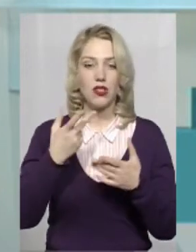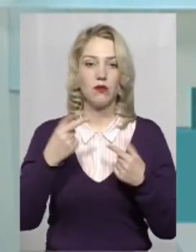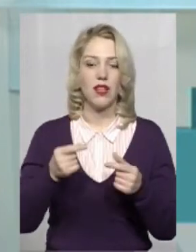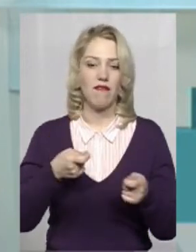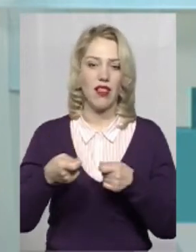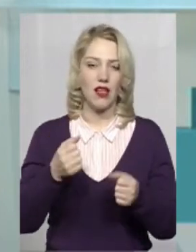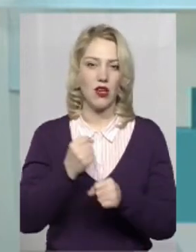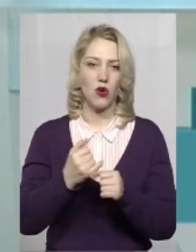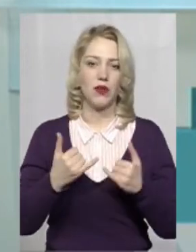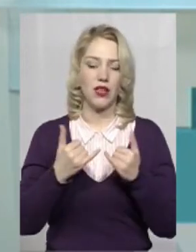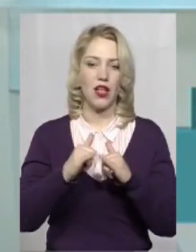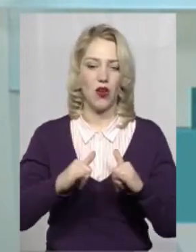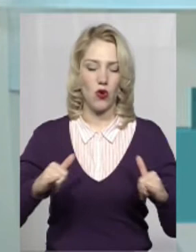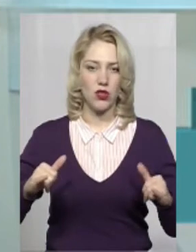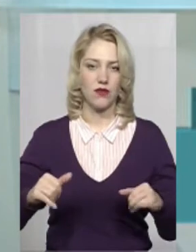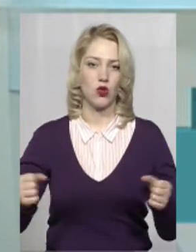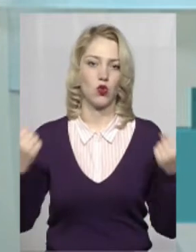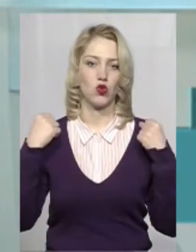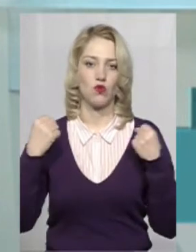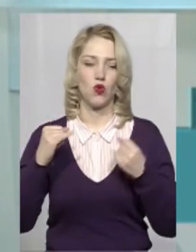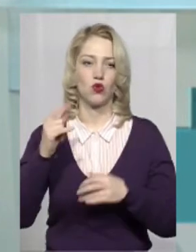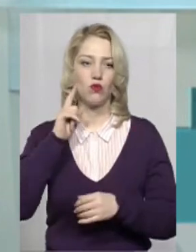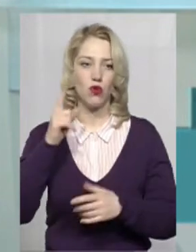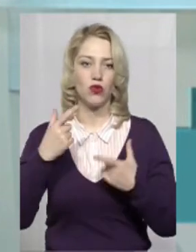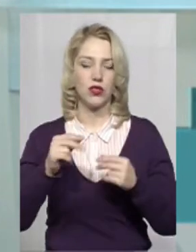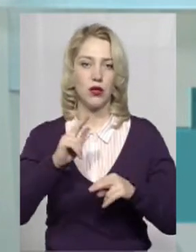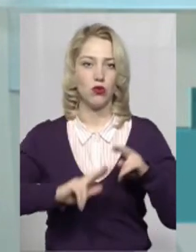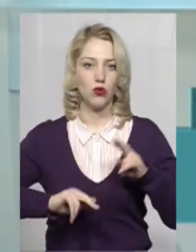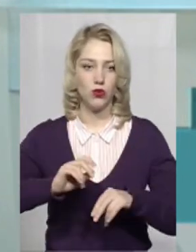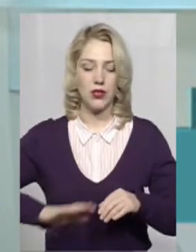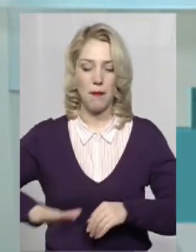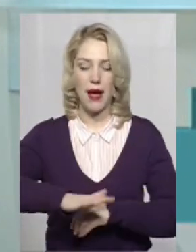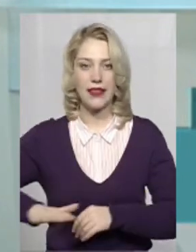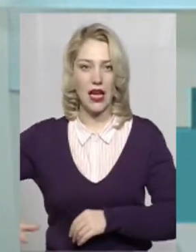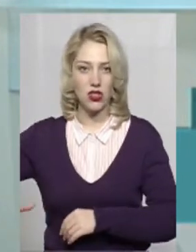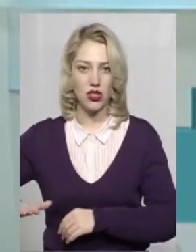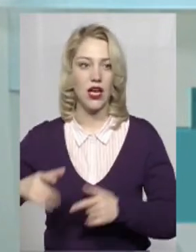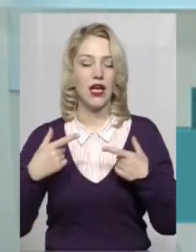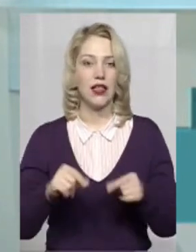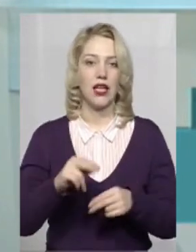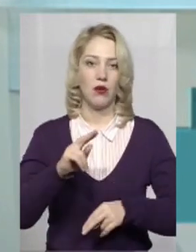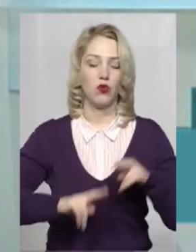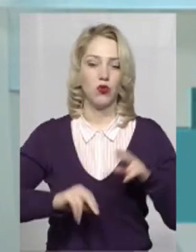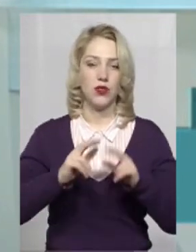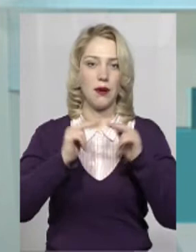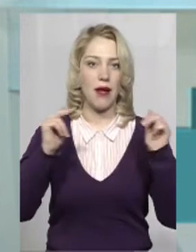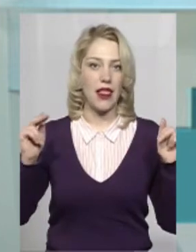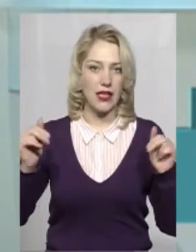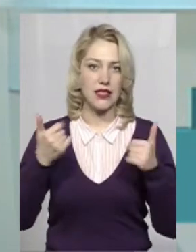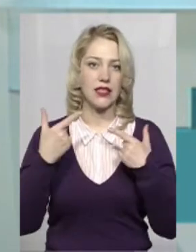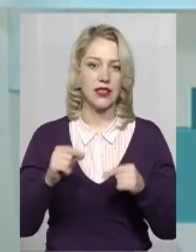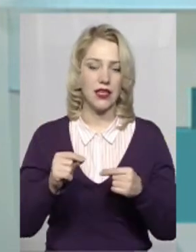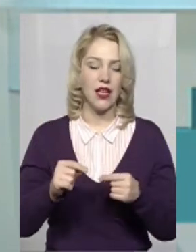багато для розвитку спорту, для розвитку молоді, там, де будує майданчики, там, де будує палаци, там, де